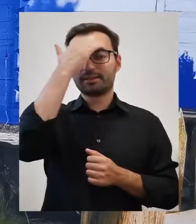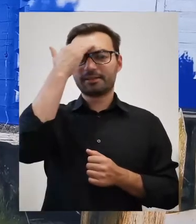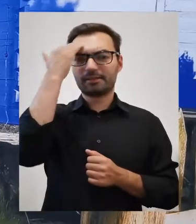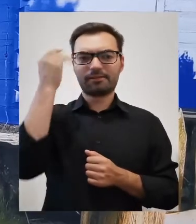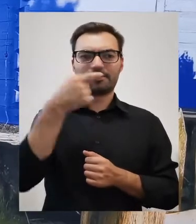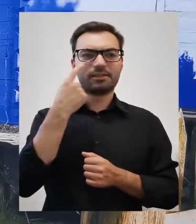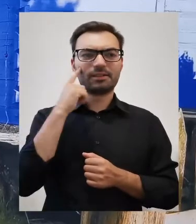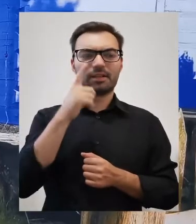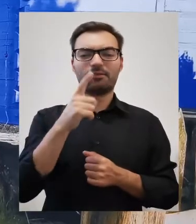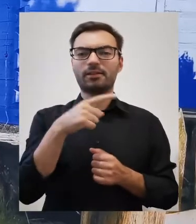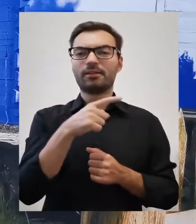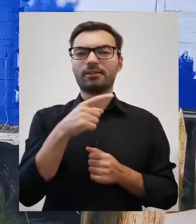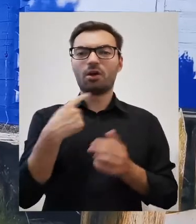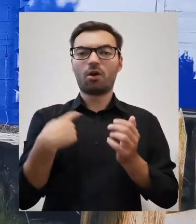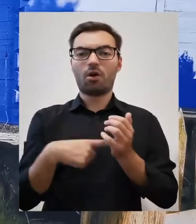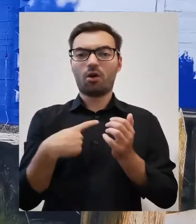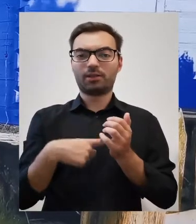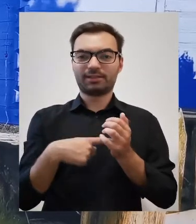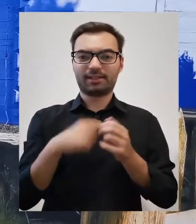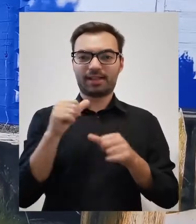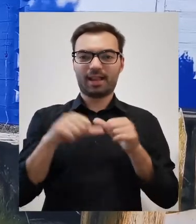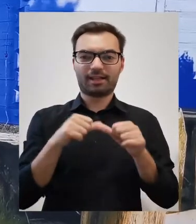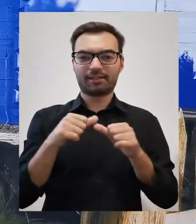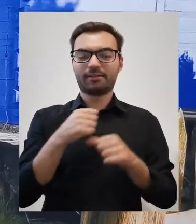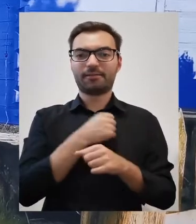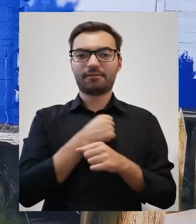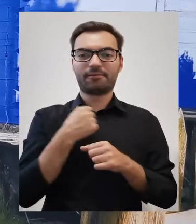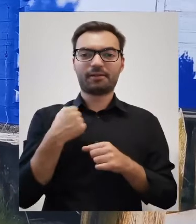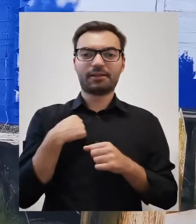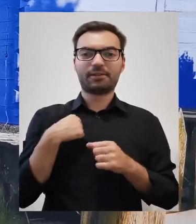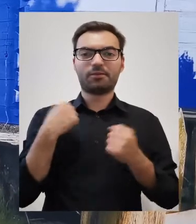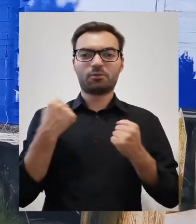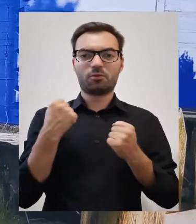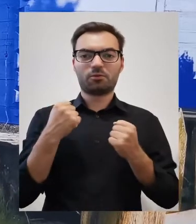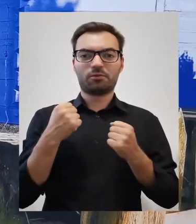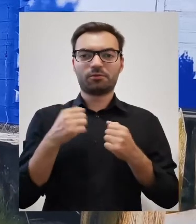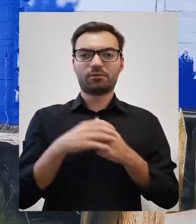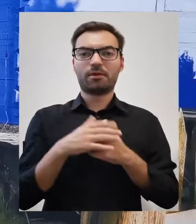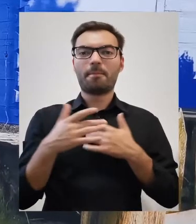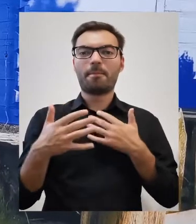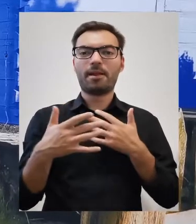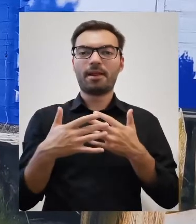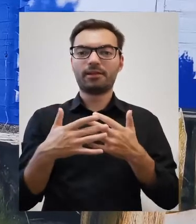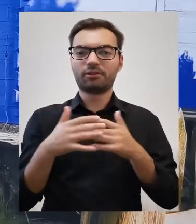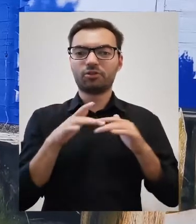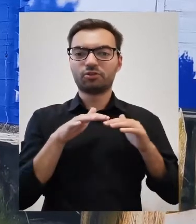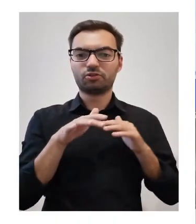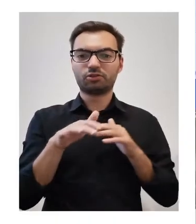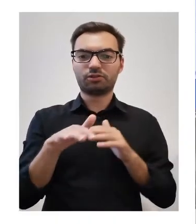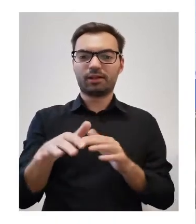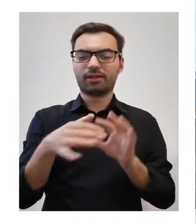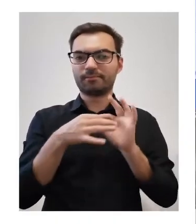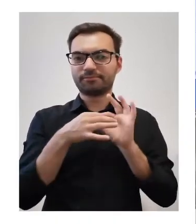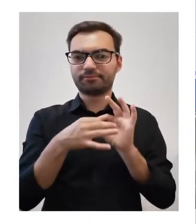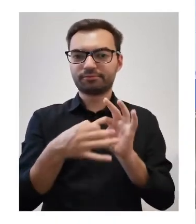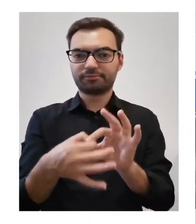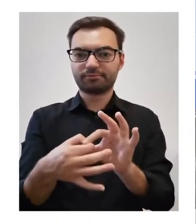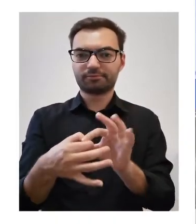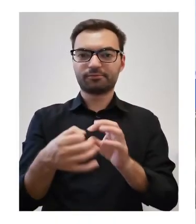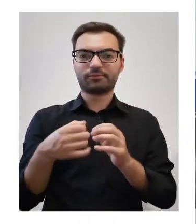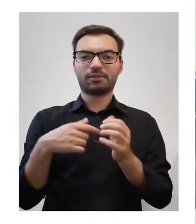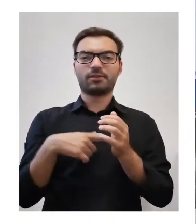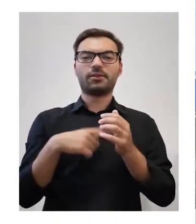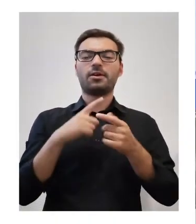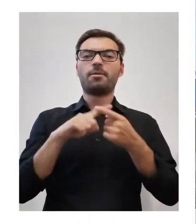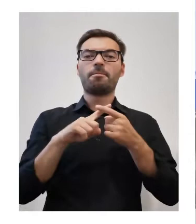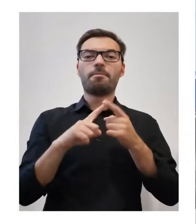Nie wiem, czy Państwo zwrócili uwagę, jak w ostatnich latach Warszawa bardzo się zbliżyła do rzeki. To jest bardzo